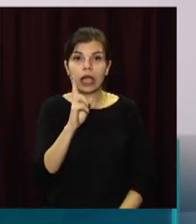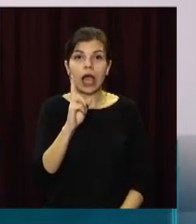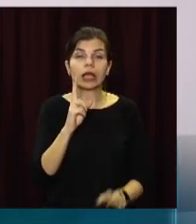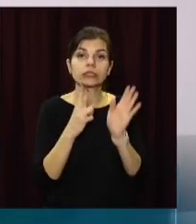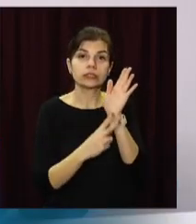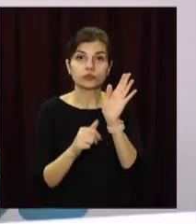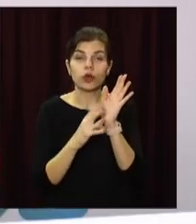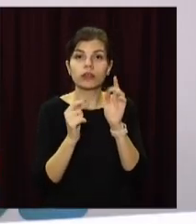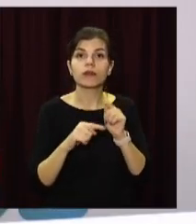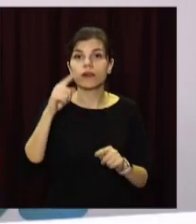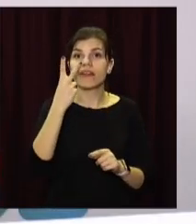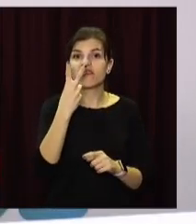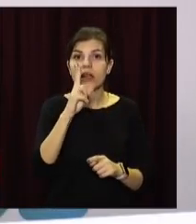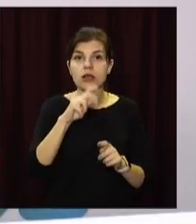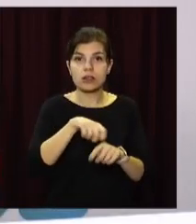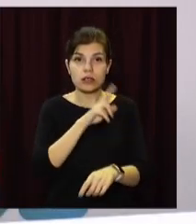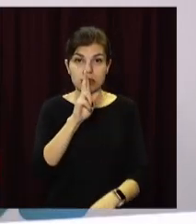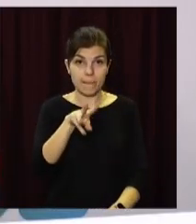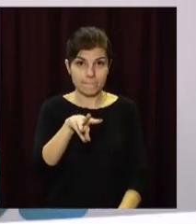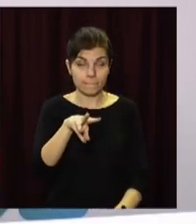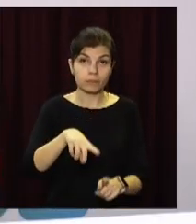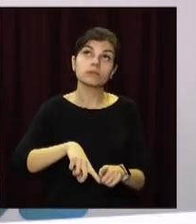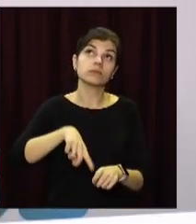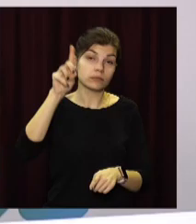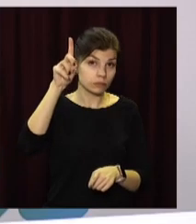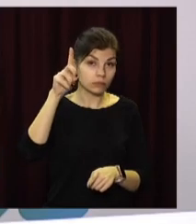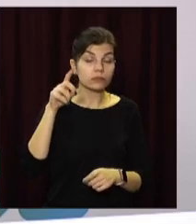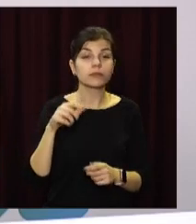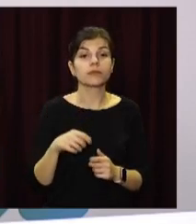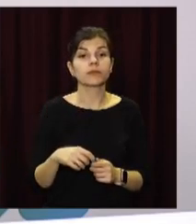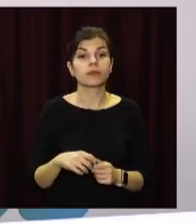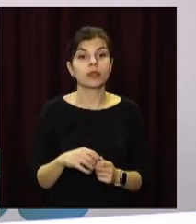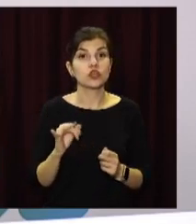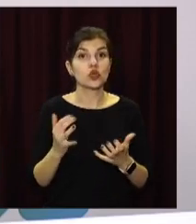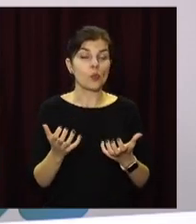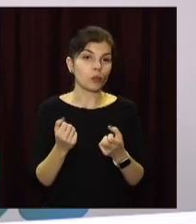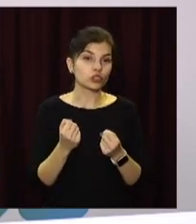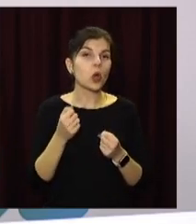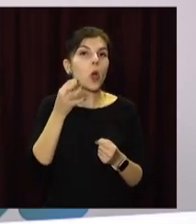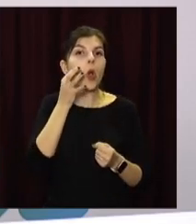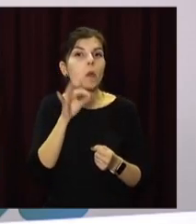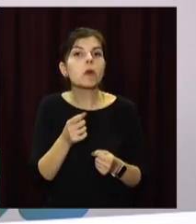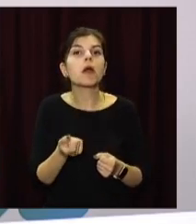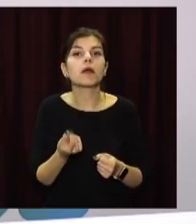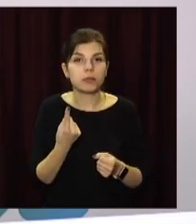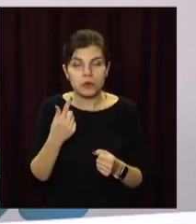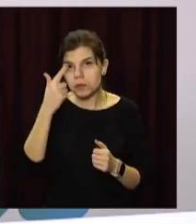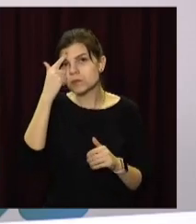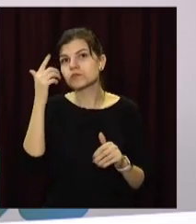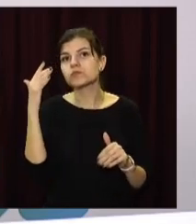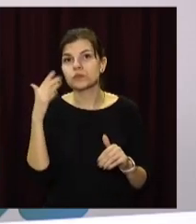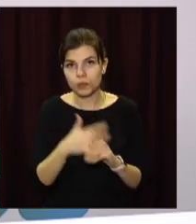на высоту около 2 км. і, получив некий опит і поняв